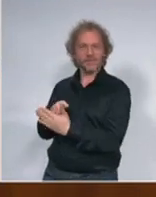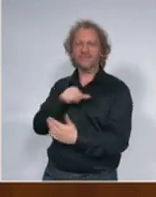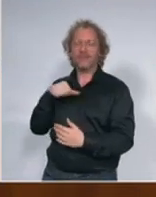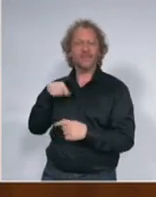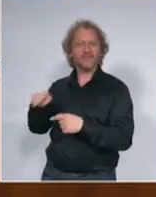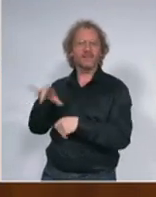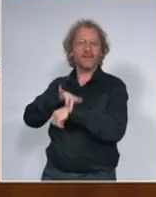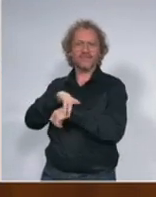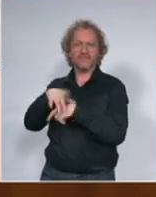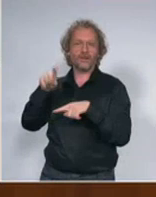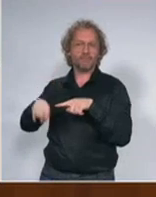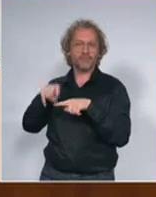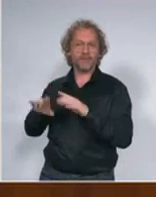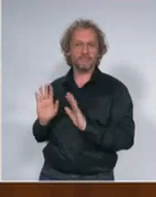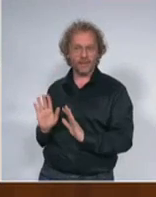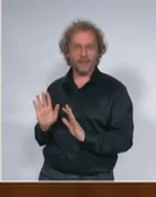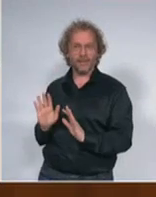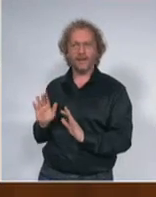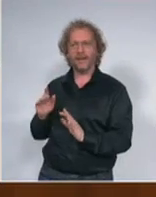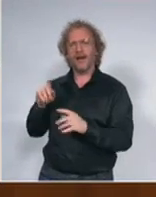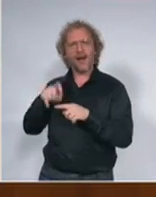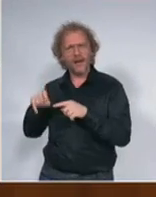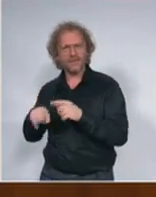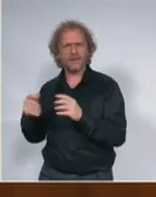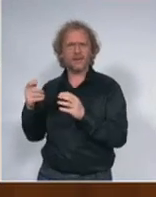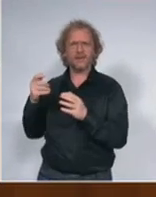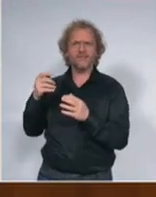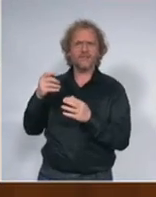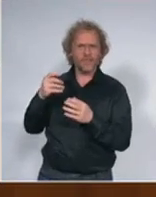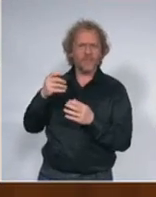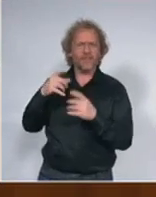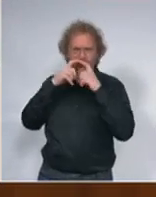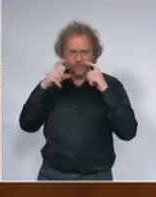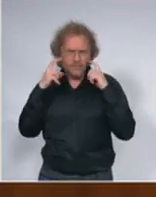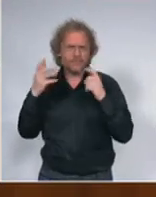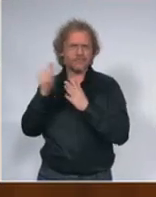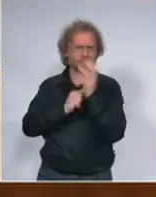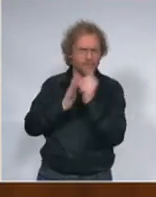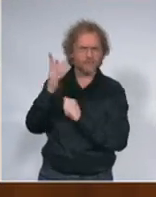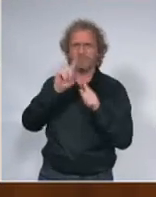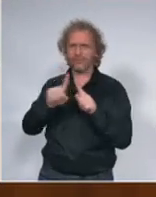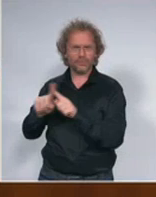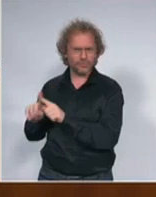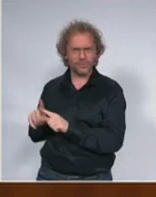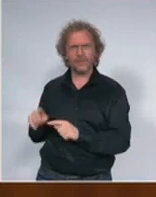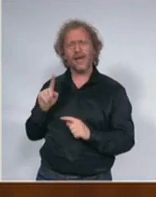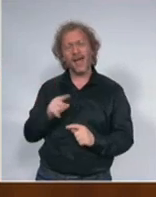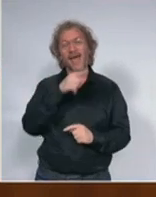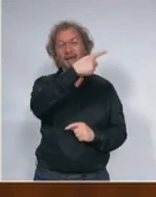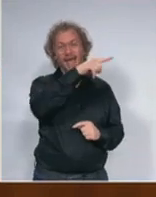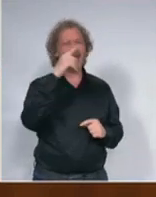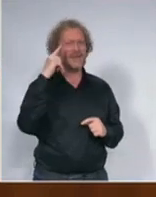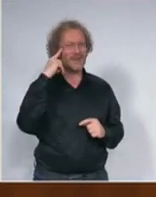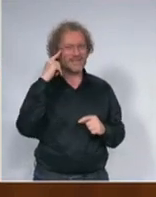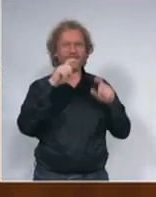opremu, alate za medicinska sredstva, a za kineske kompanije koje posluju na teritoriji Srbije smo